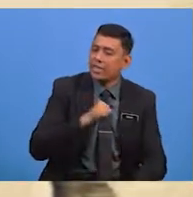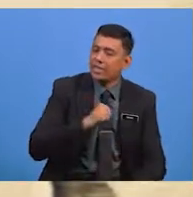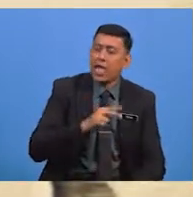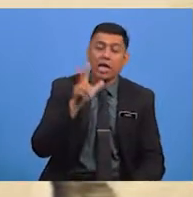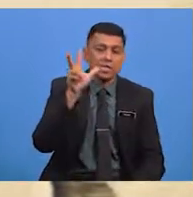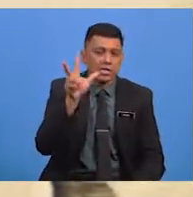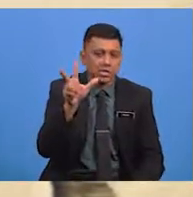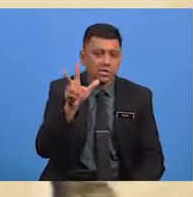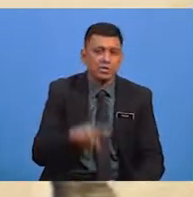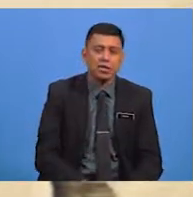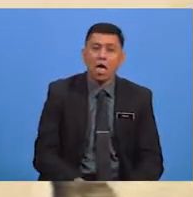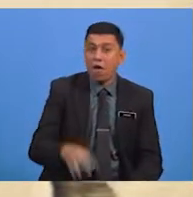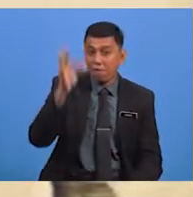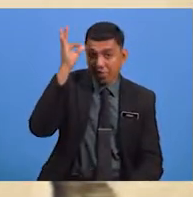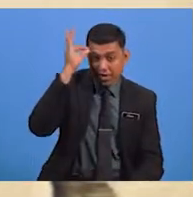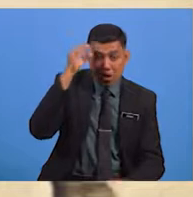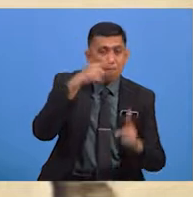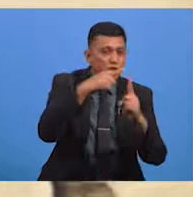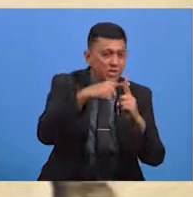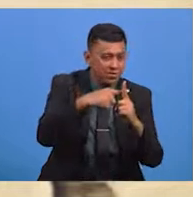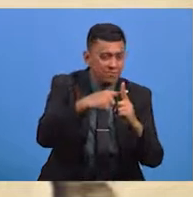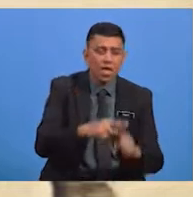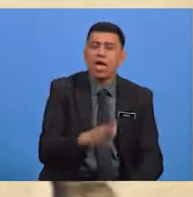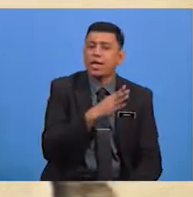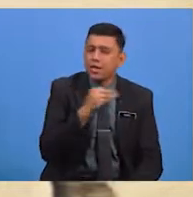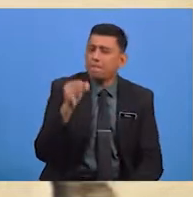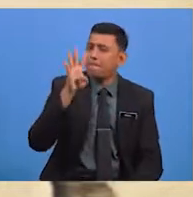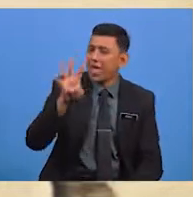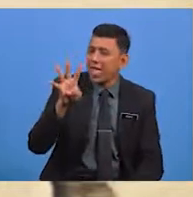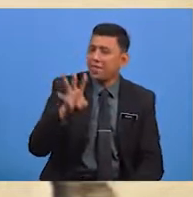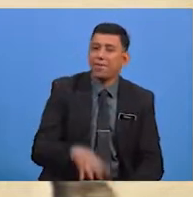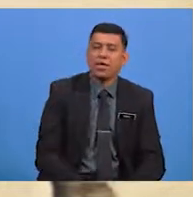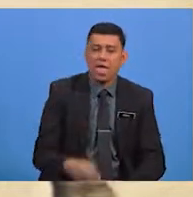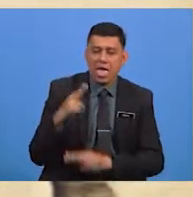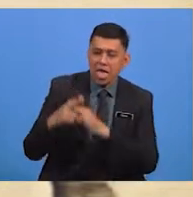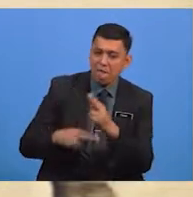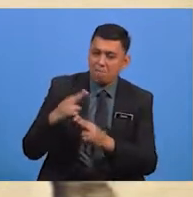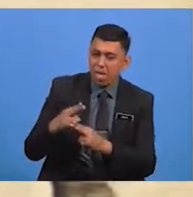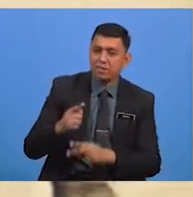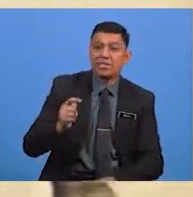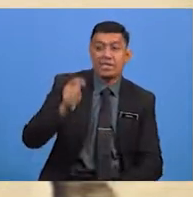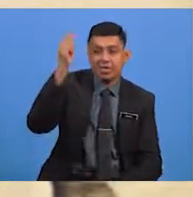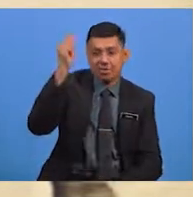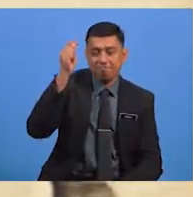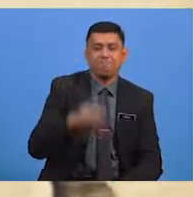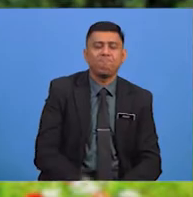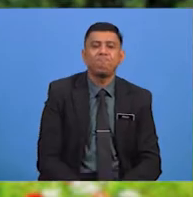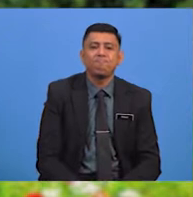Ketiga Berfikiran Positif Dan Keempat Hemah Tinggi